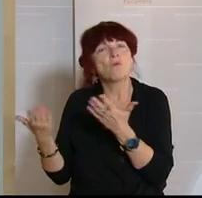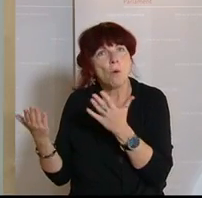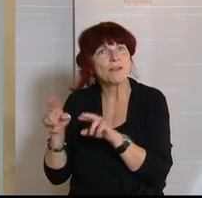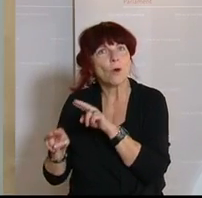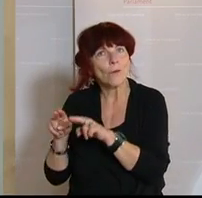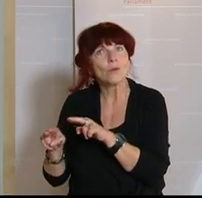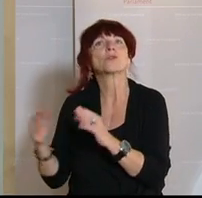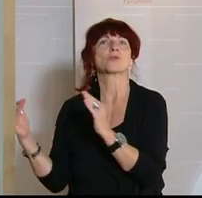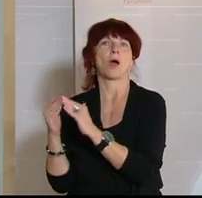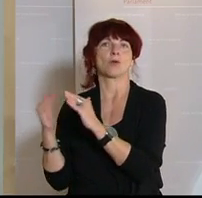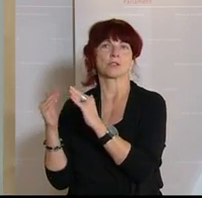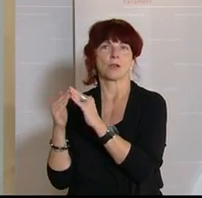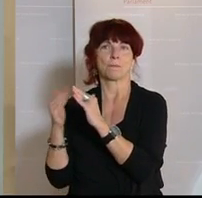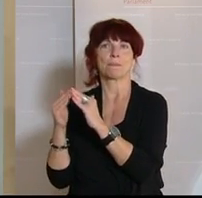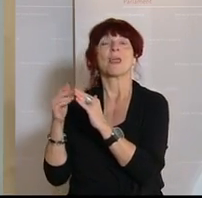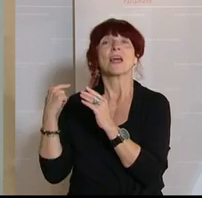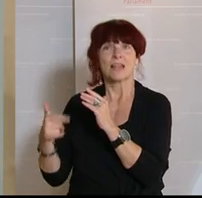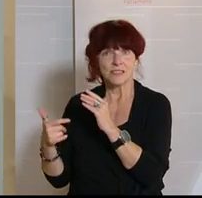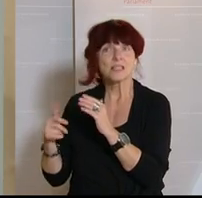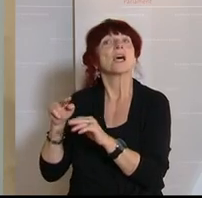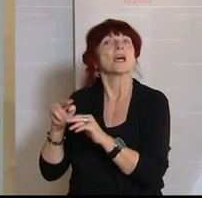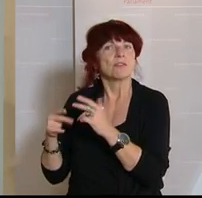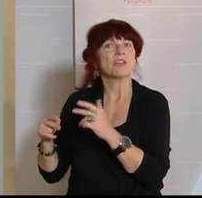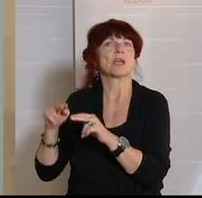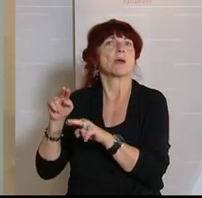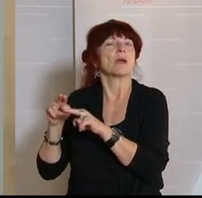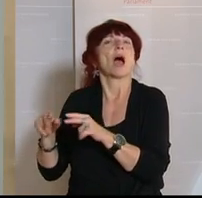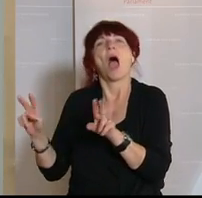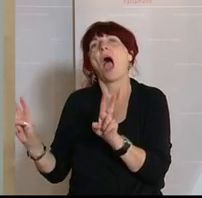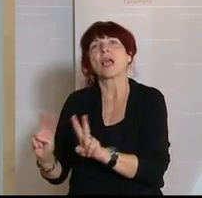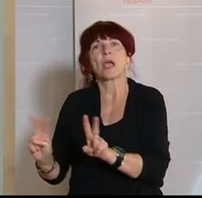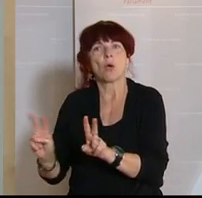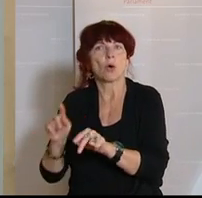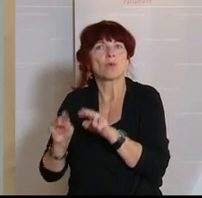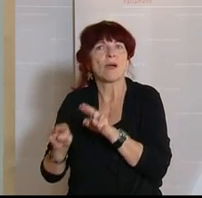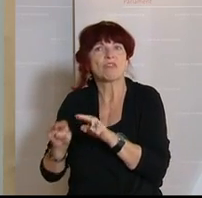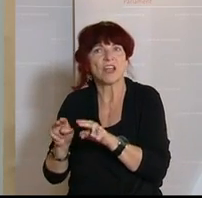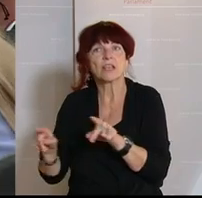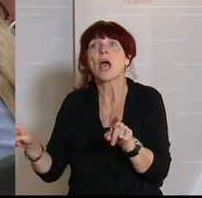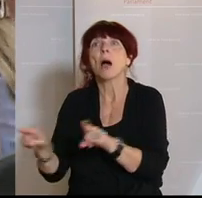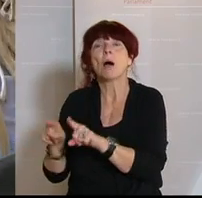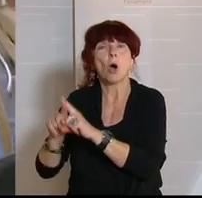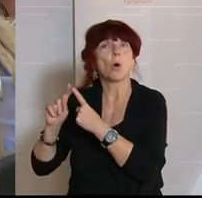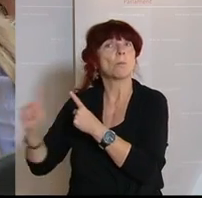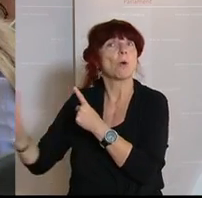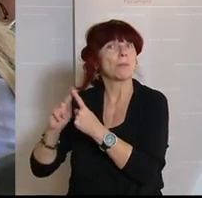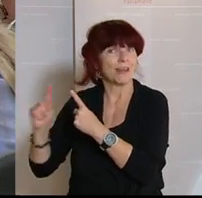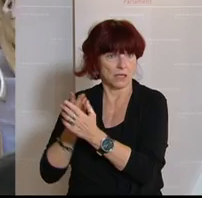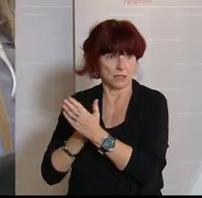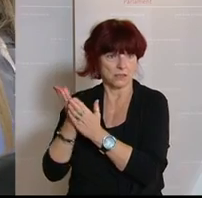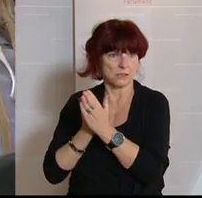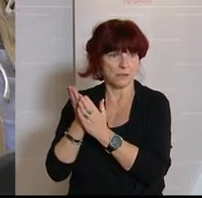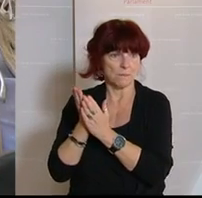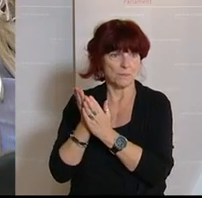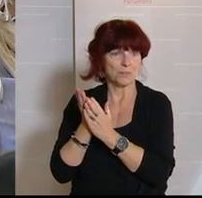und die mobilen Dienste, die hier die Betreuung sichern. Die kommen einfach zu kurz auch in der Diskussion. Daher auch hier von meiner Seite ein